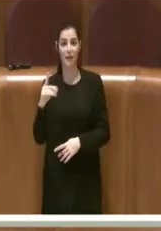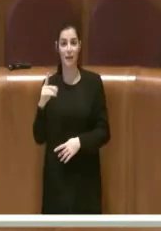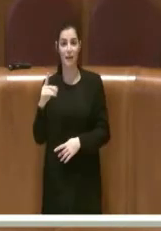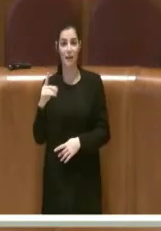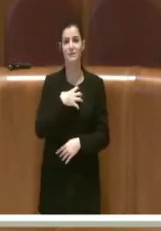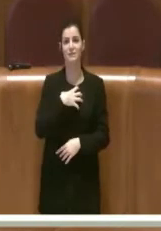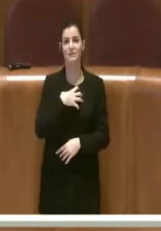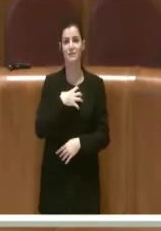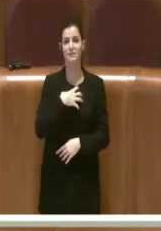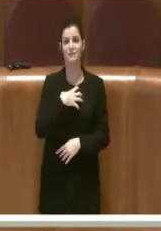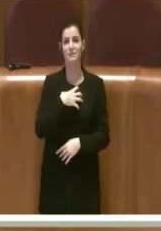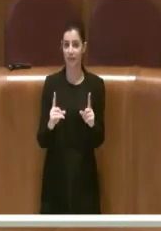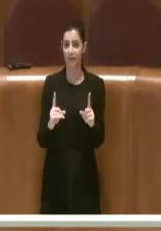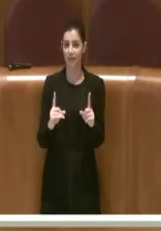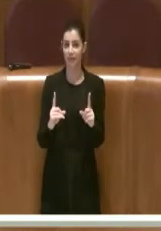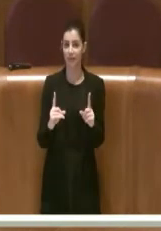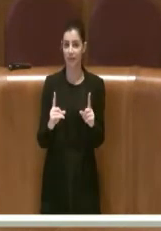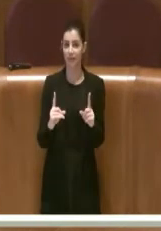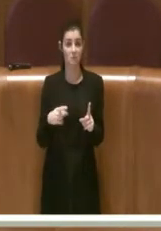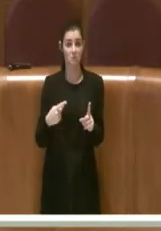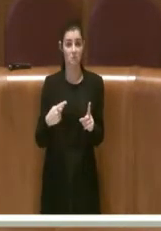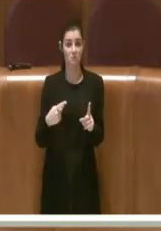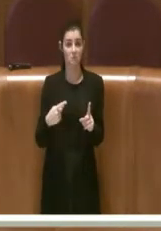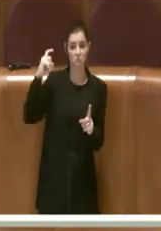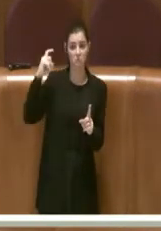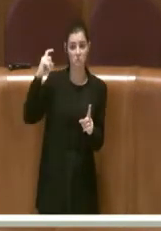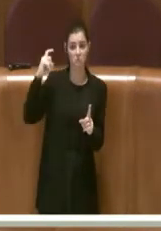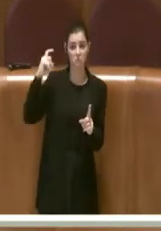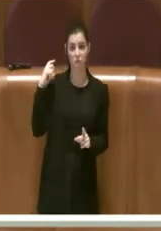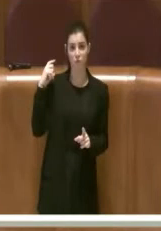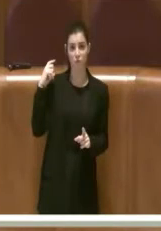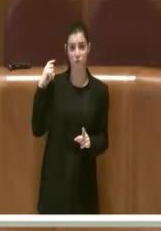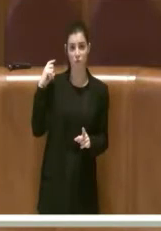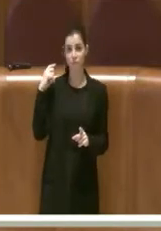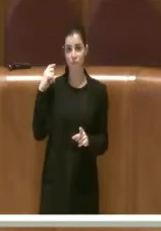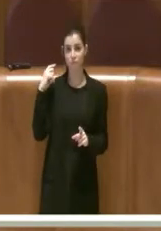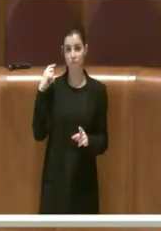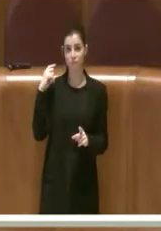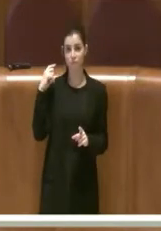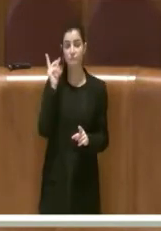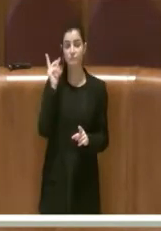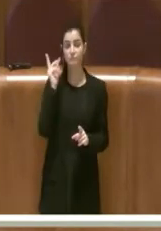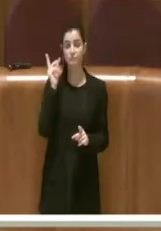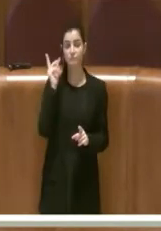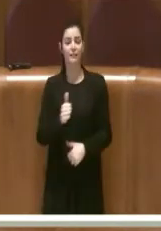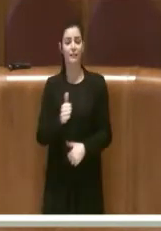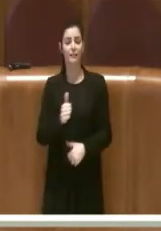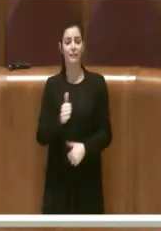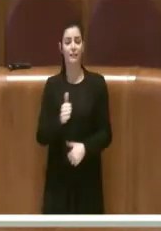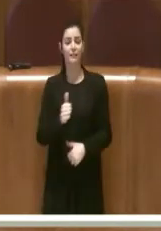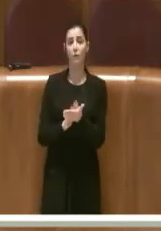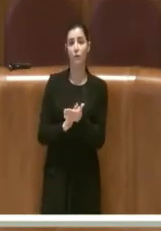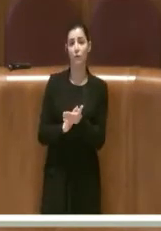'ambiente, visto che l'altro giorno si complementava da solo per le attività